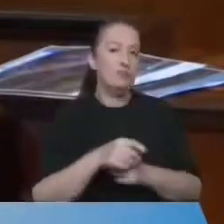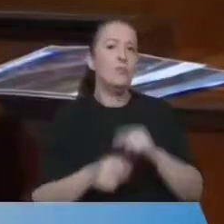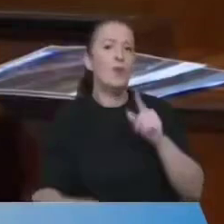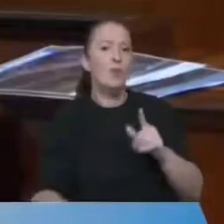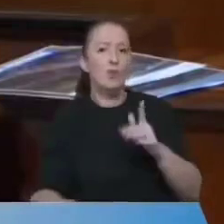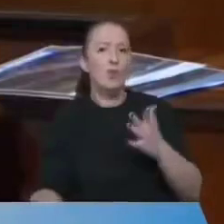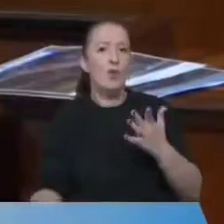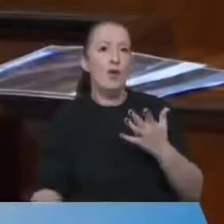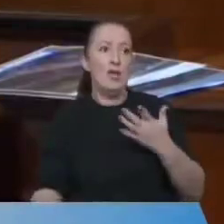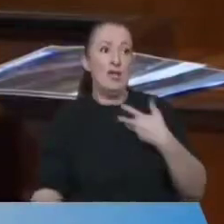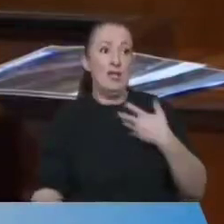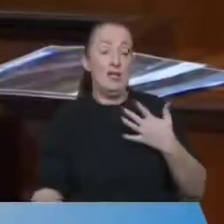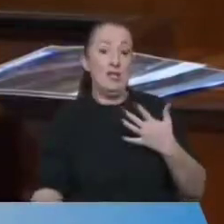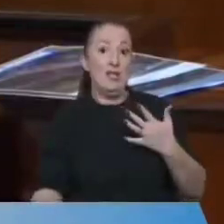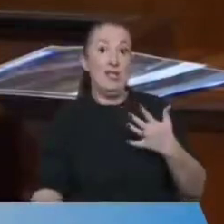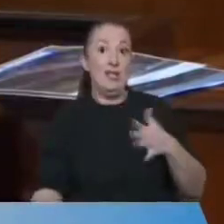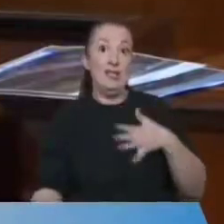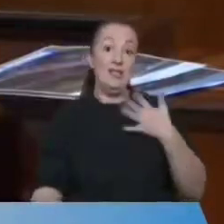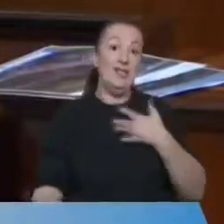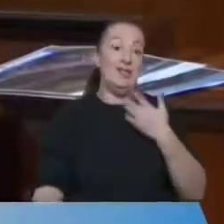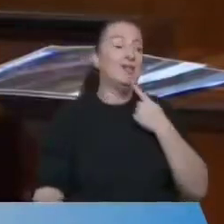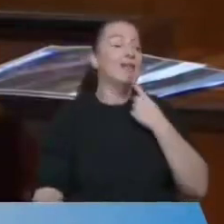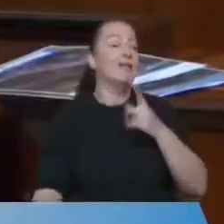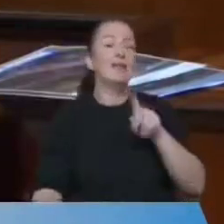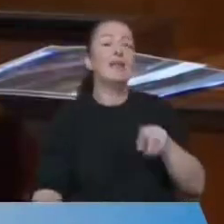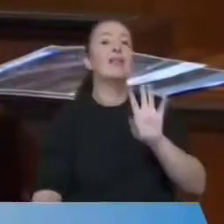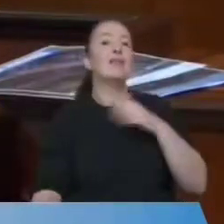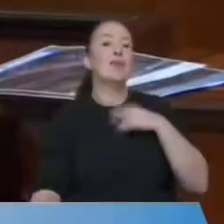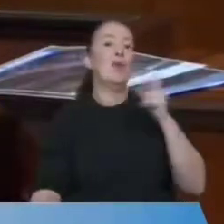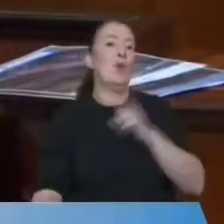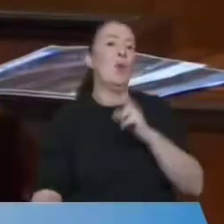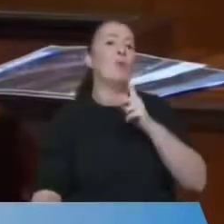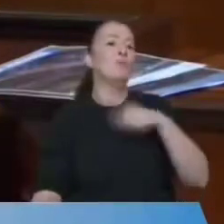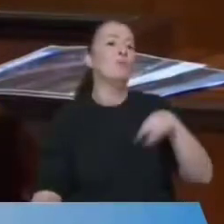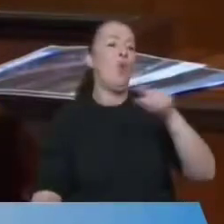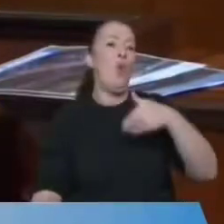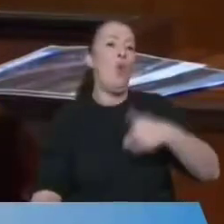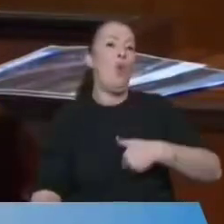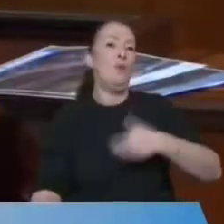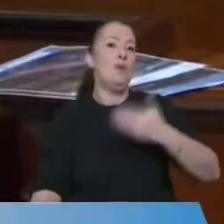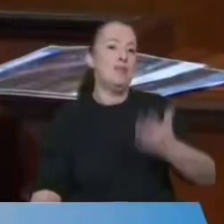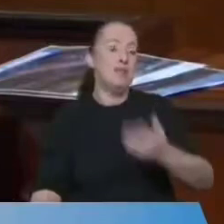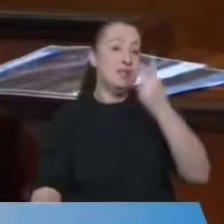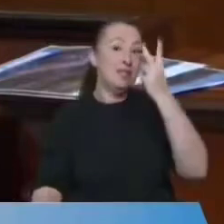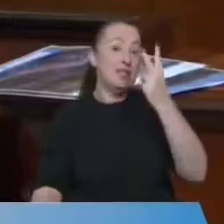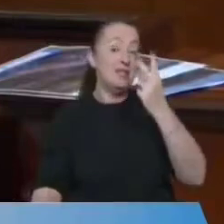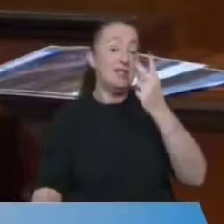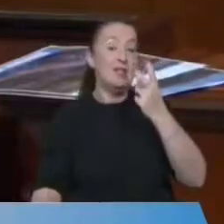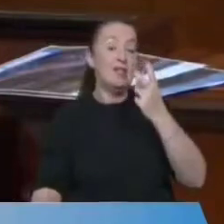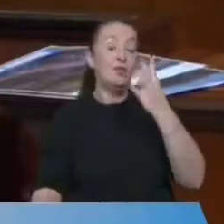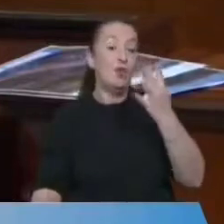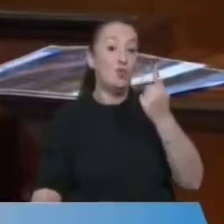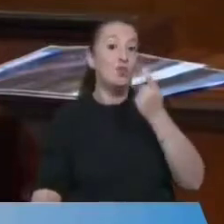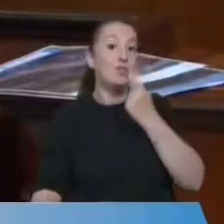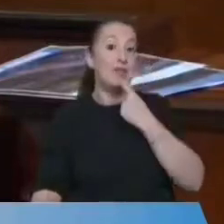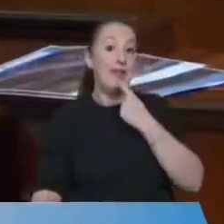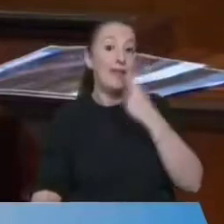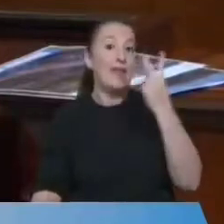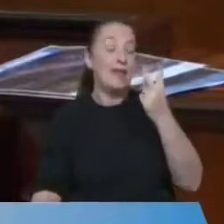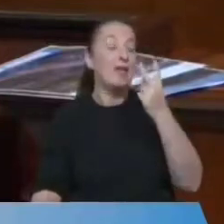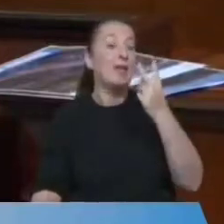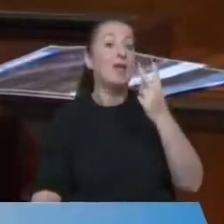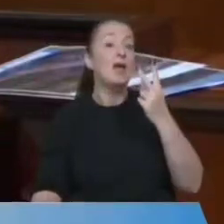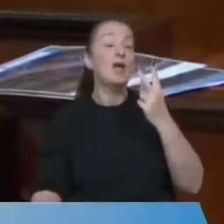bunu keyif alarak sormuyorum, üzülerek soruyorum ama gülüyorum çünkü komiksiniz. Bakın, iki yıl, dört buçuk yılda iki